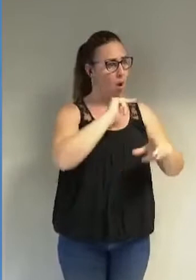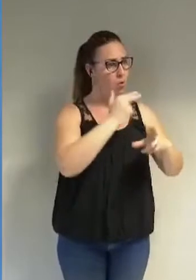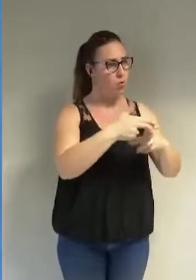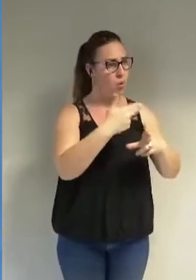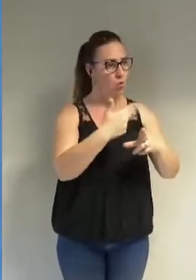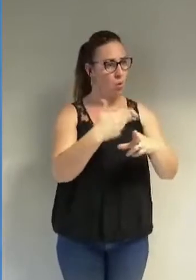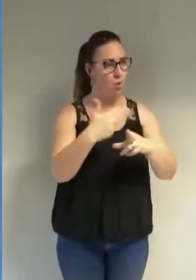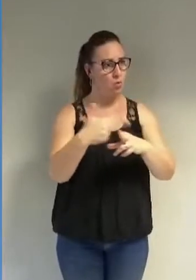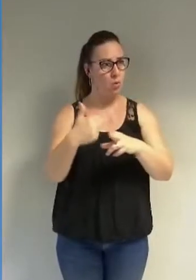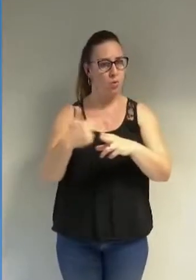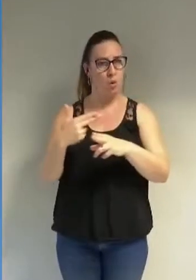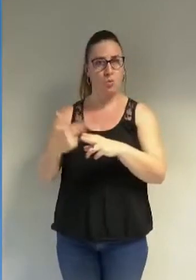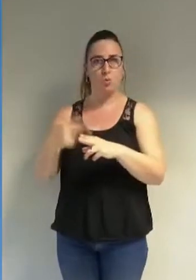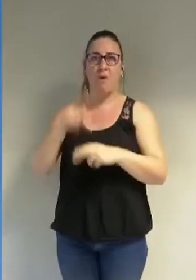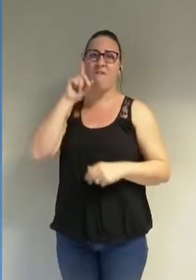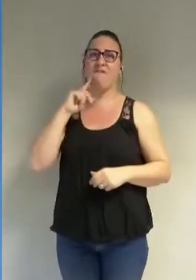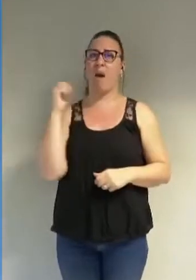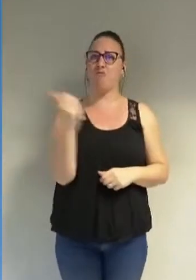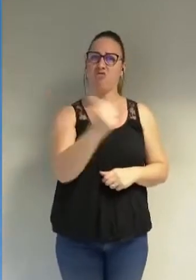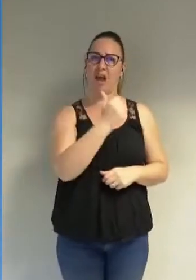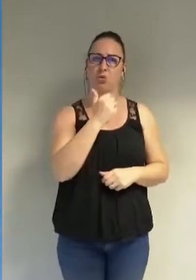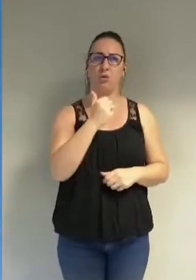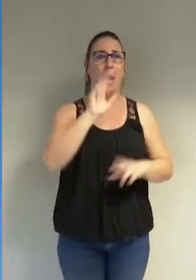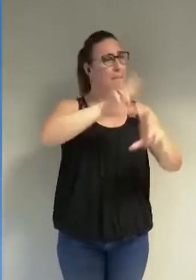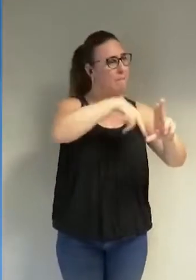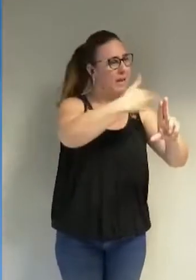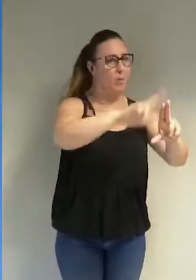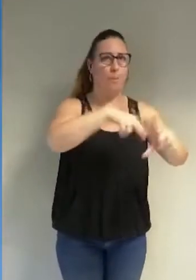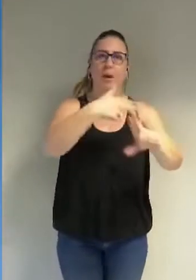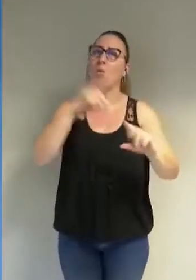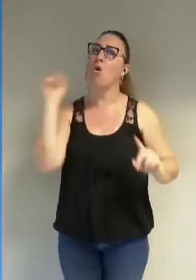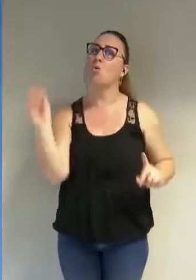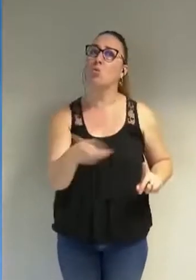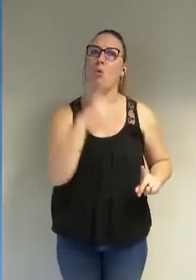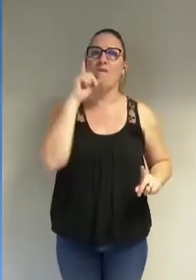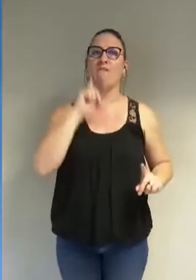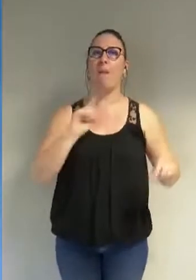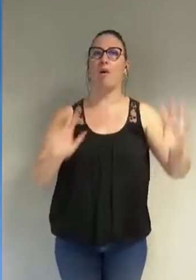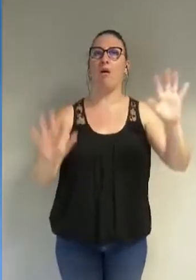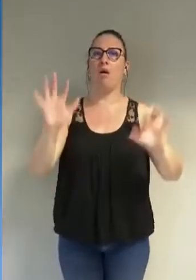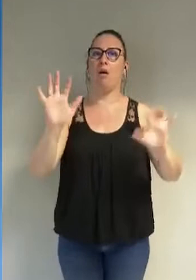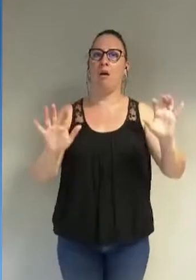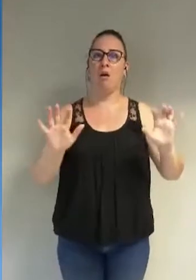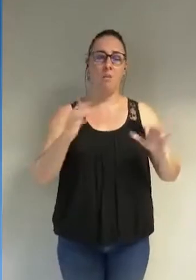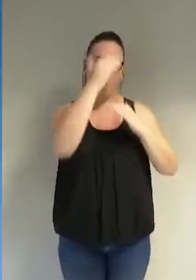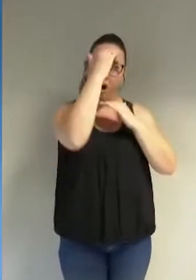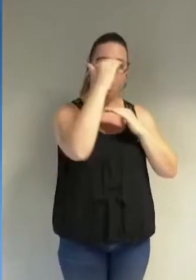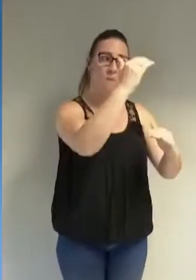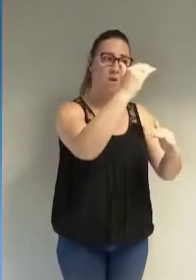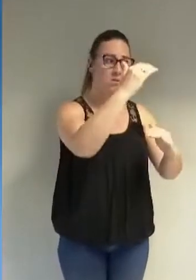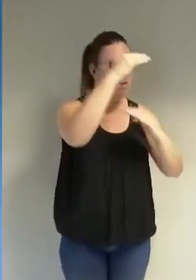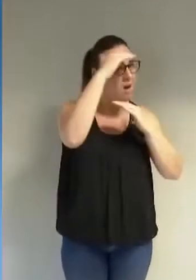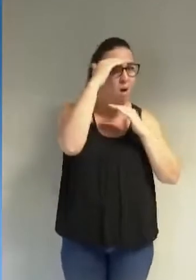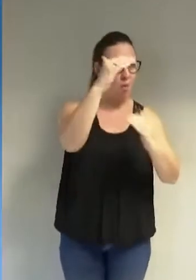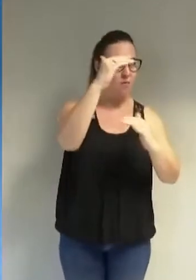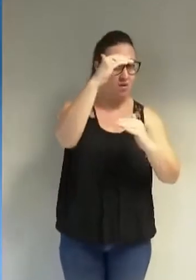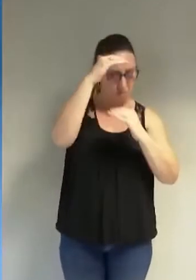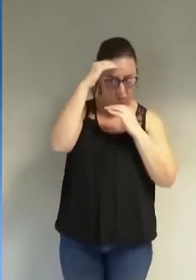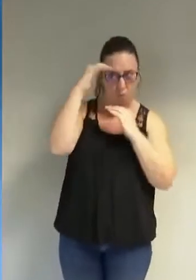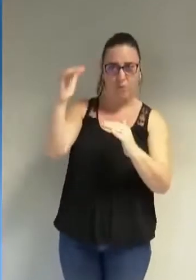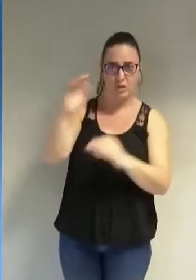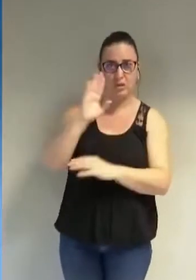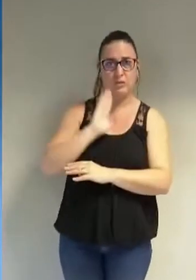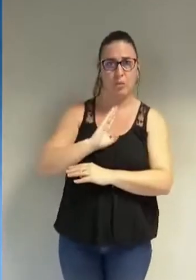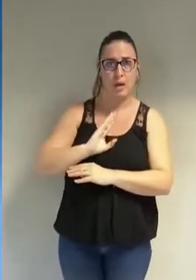par leur prénom en leur disant toutes les femmes qui comptent sur elles si vous permettez